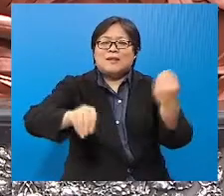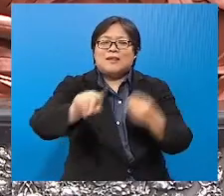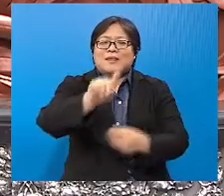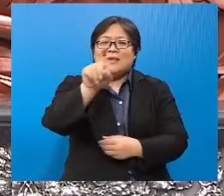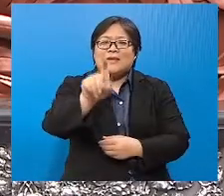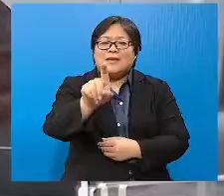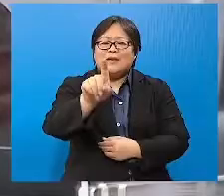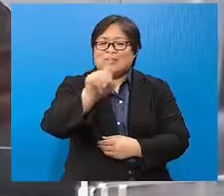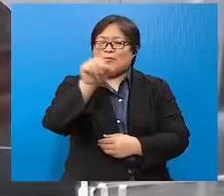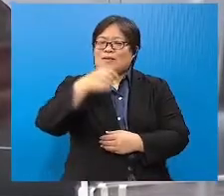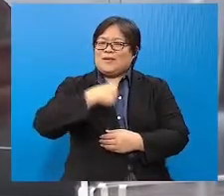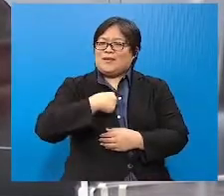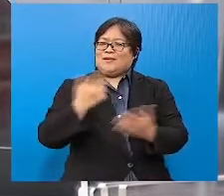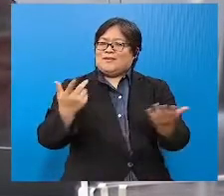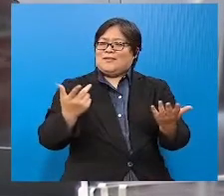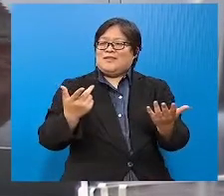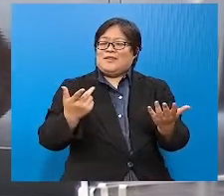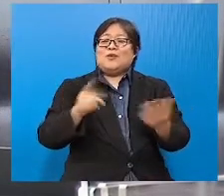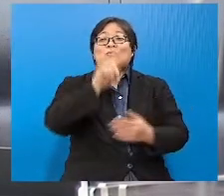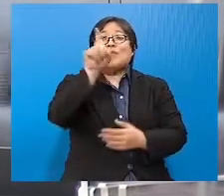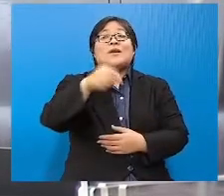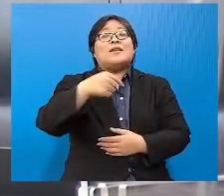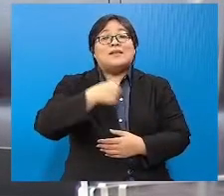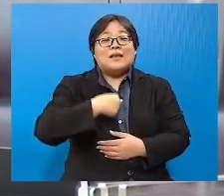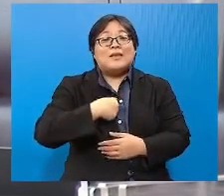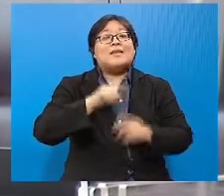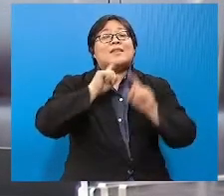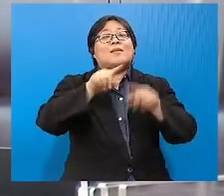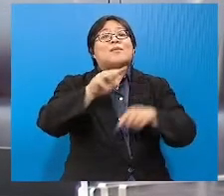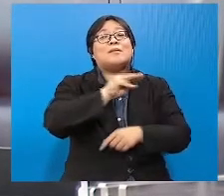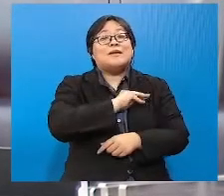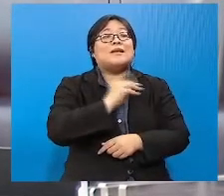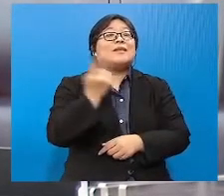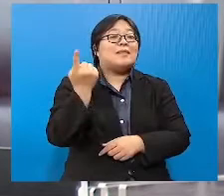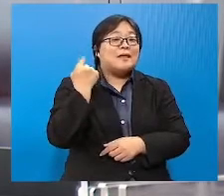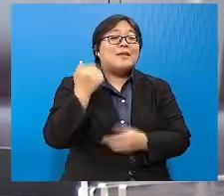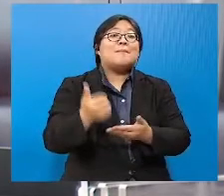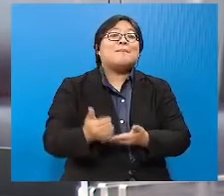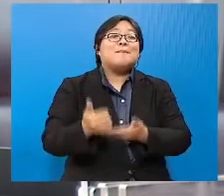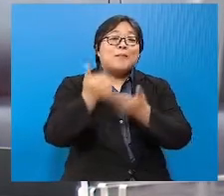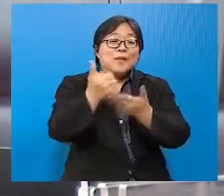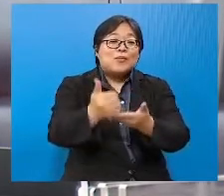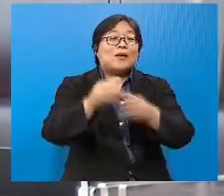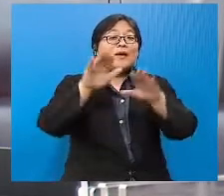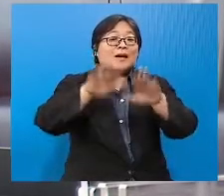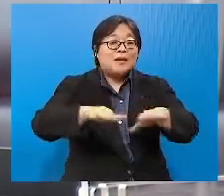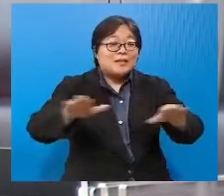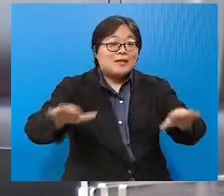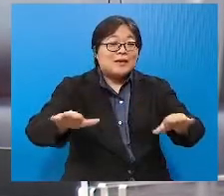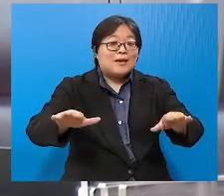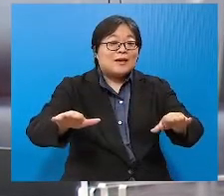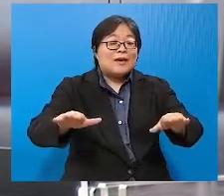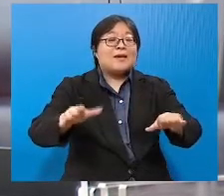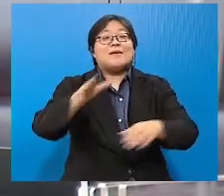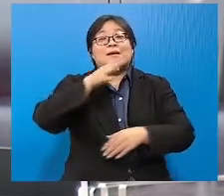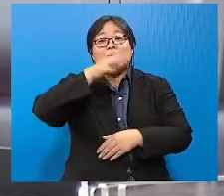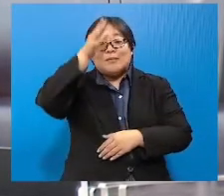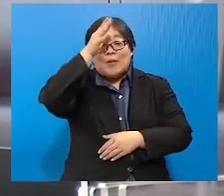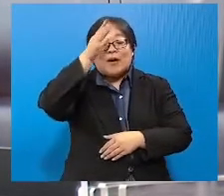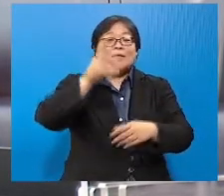berkenaan soalan saya tu. Soalan saya, jawapan menteri tadi, bantuan kepada kanak-kanak yang kehilangan